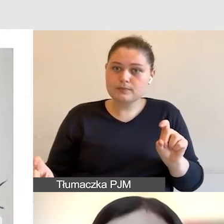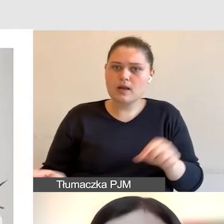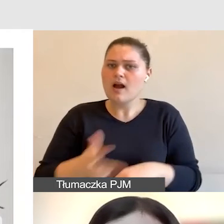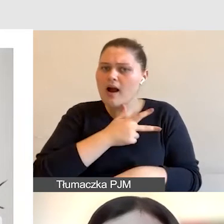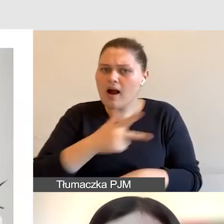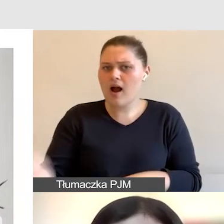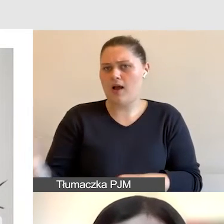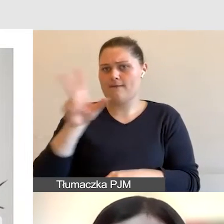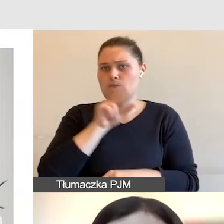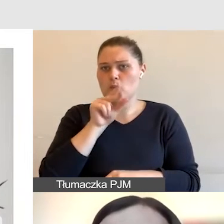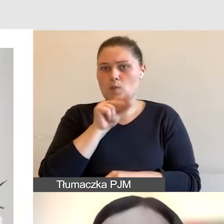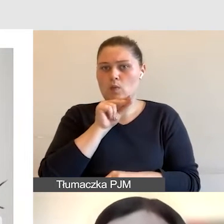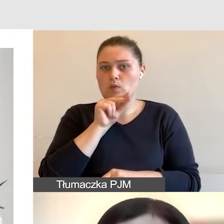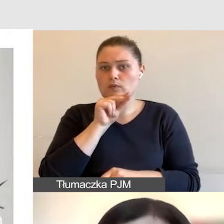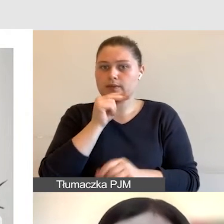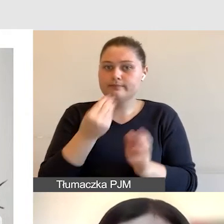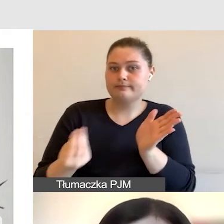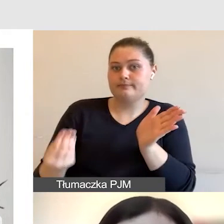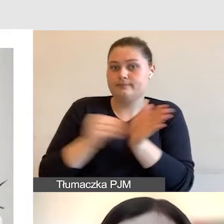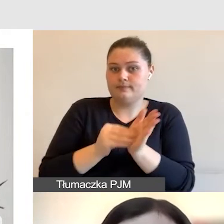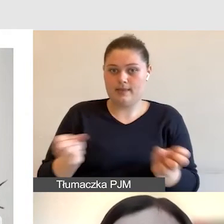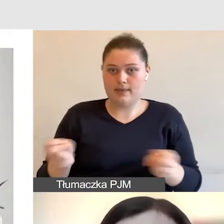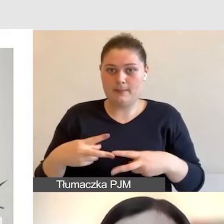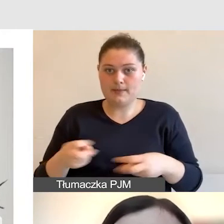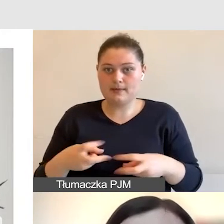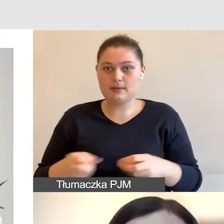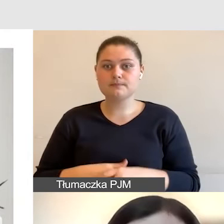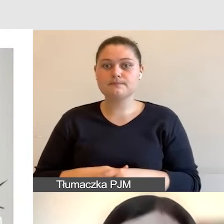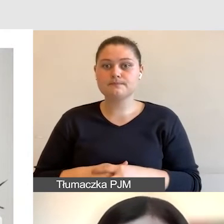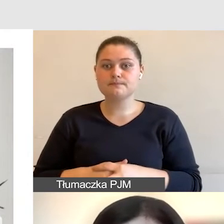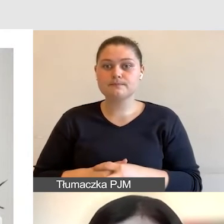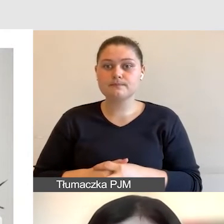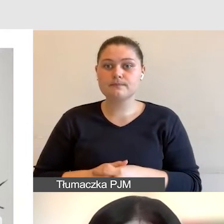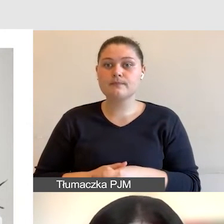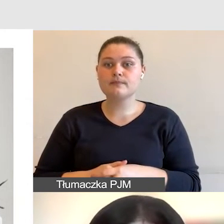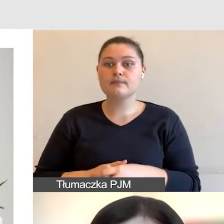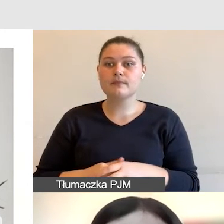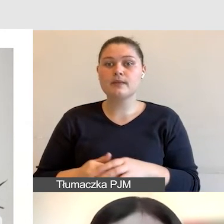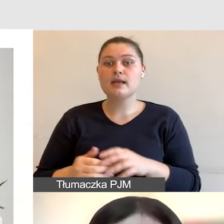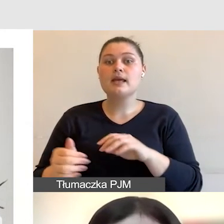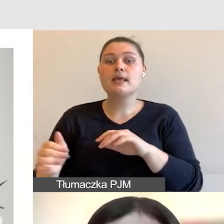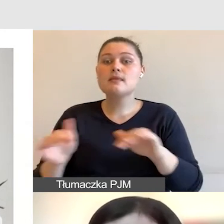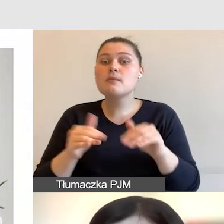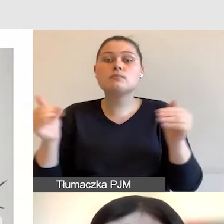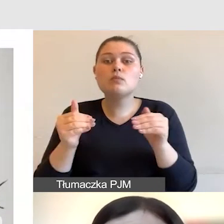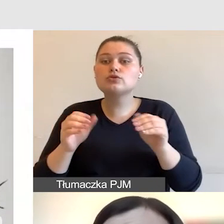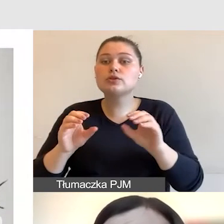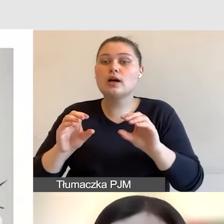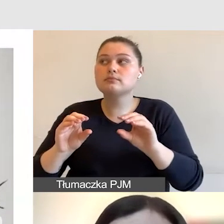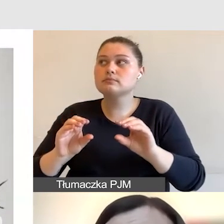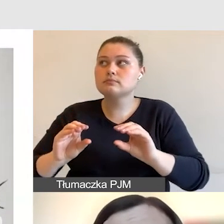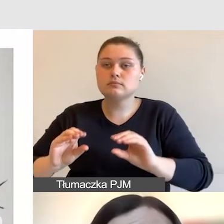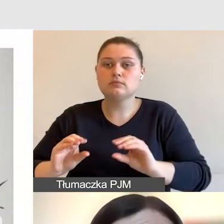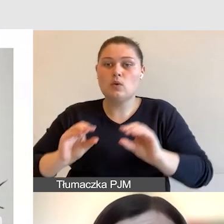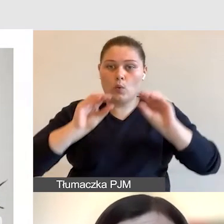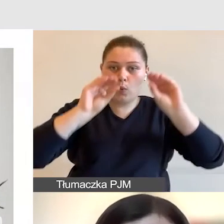wyświetlają się wypowiedzi. Napisy w Zoomie można przesuwać po ekranie. Włączamy je po